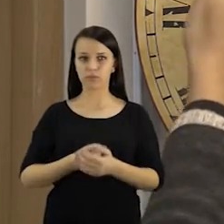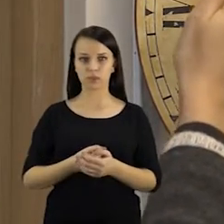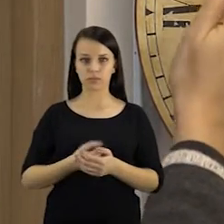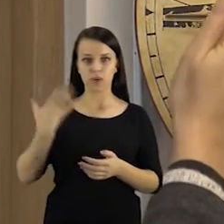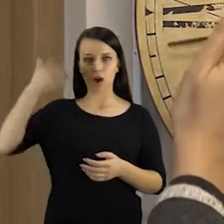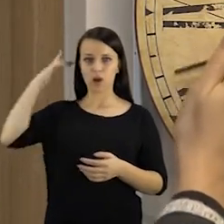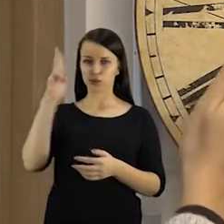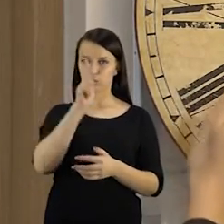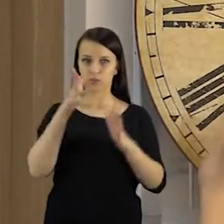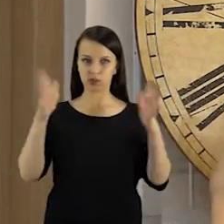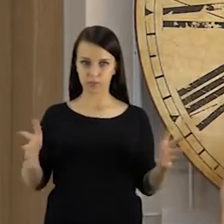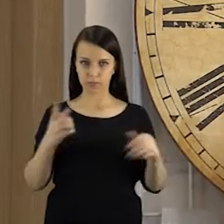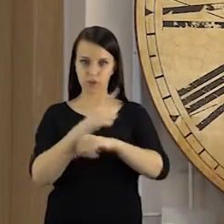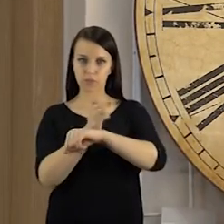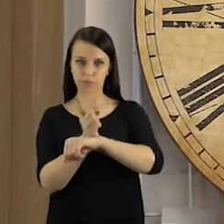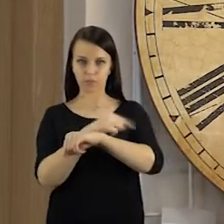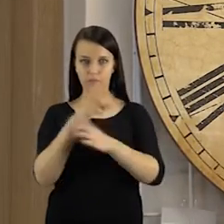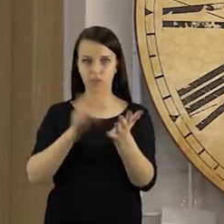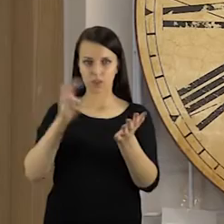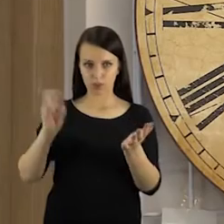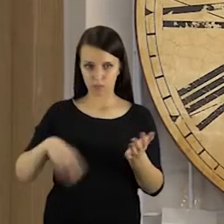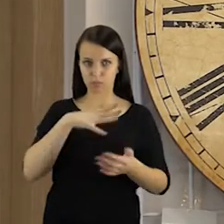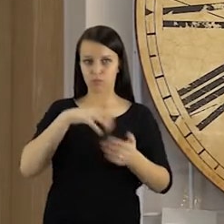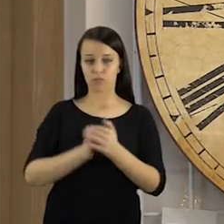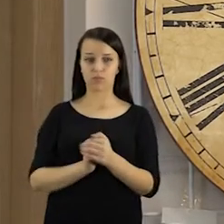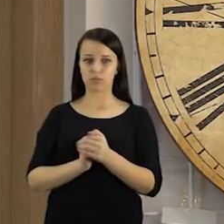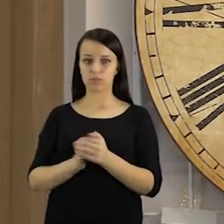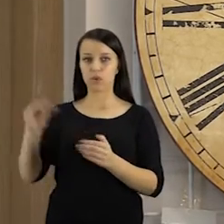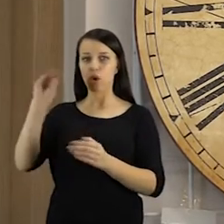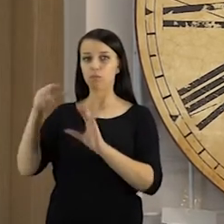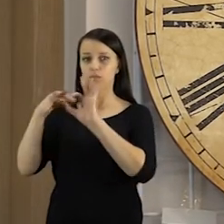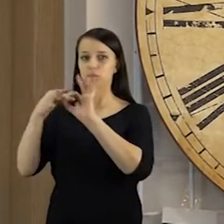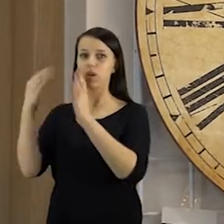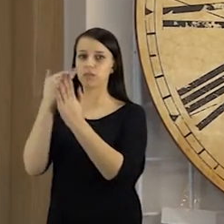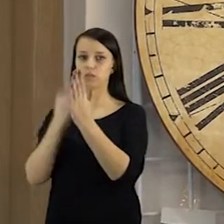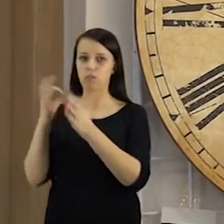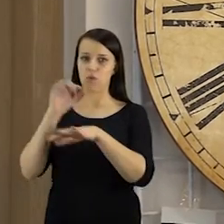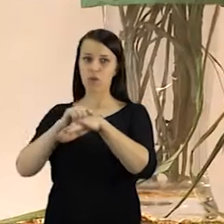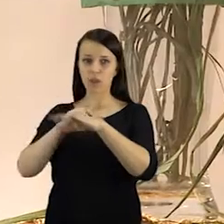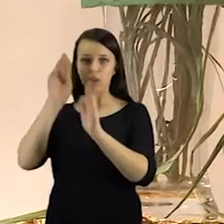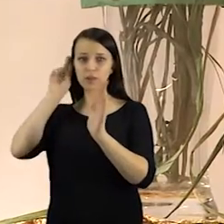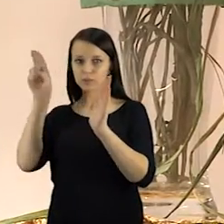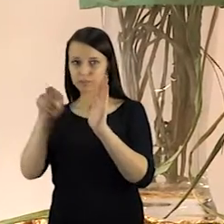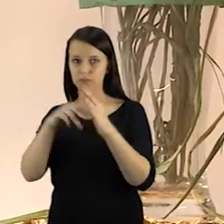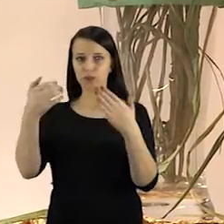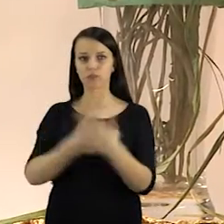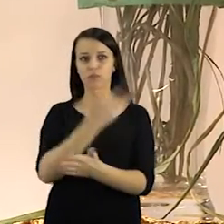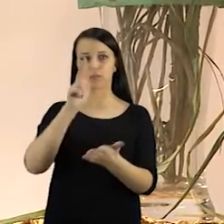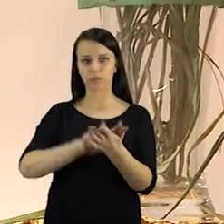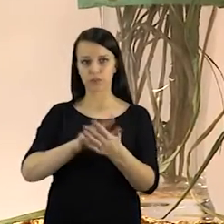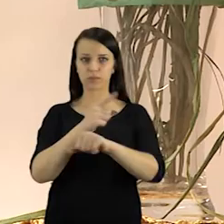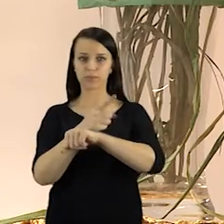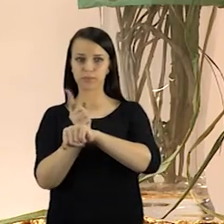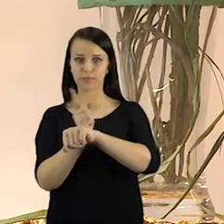ritmo. Nors kartą trejams metams jau buvo atsisakytas sezoninio laiko mūsų šalyje, atžvelgus į Europos Sąjungos direktyvą dėl laiko įvedimo su